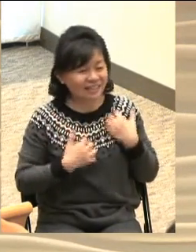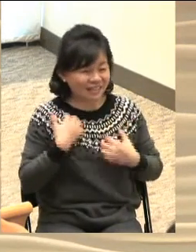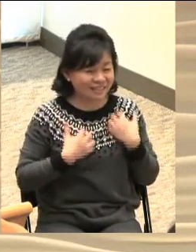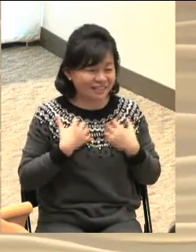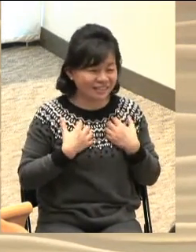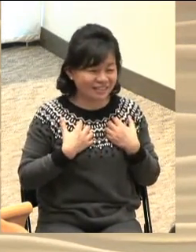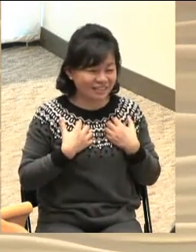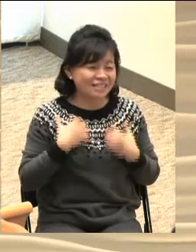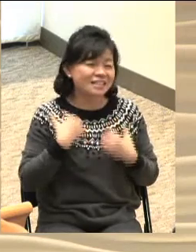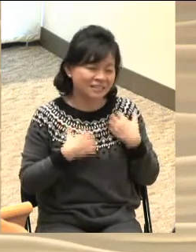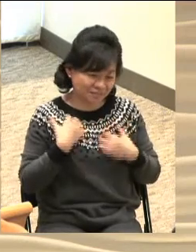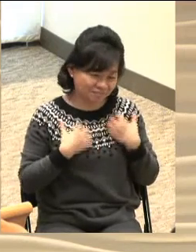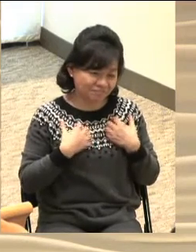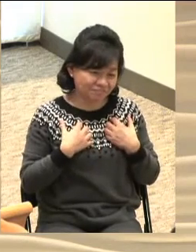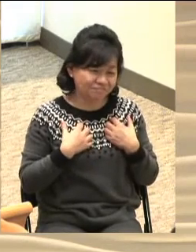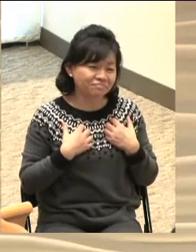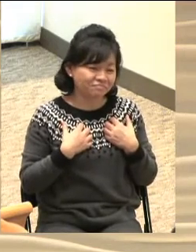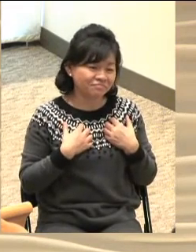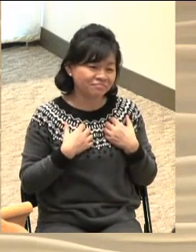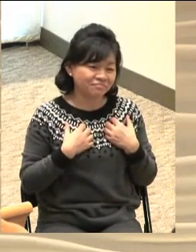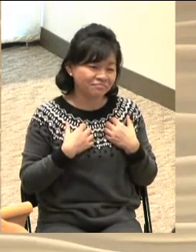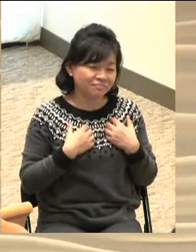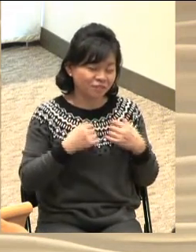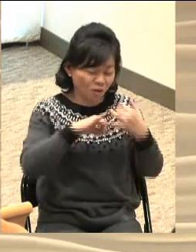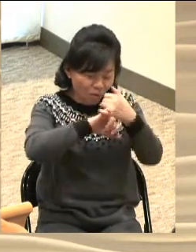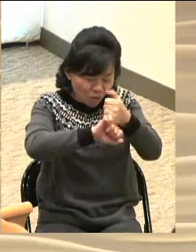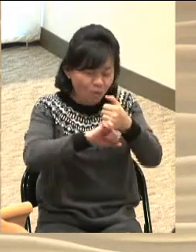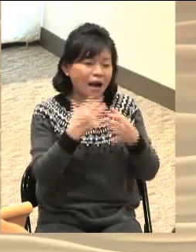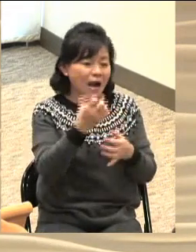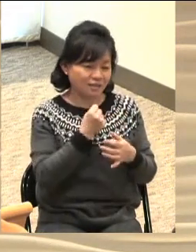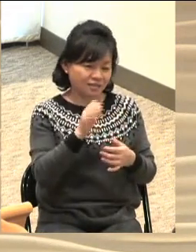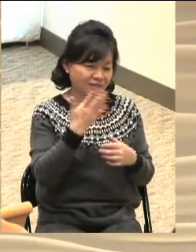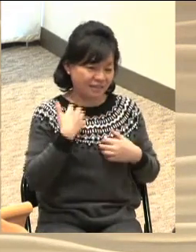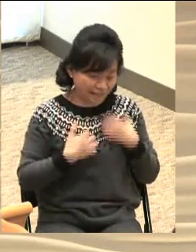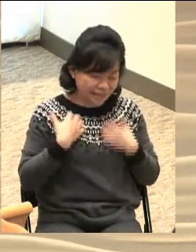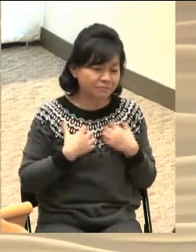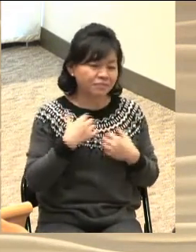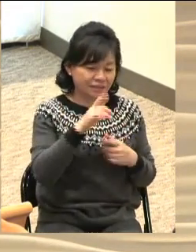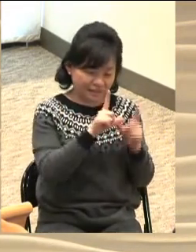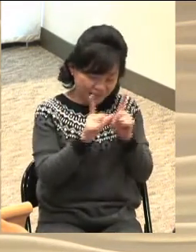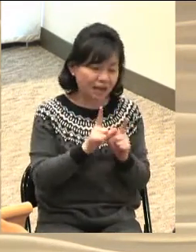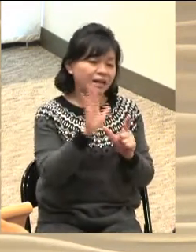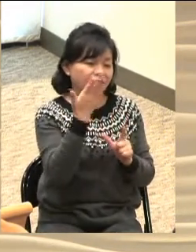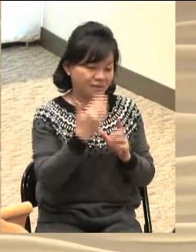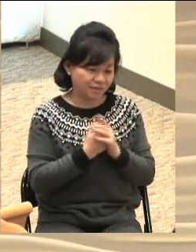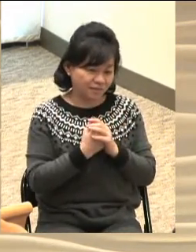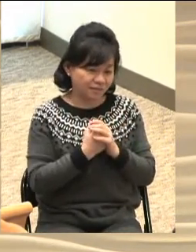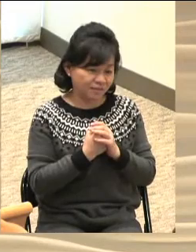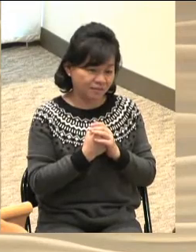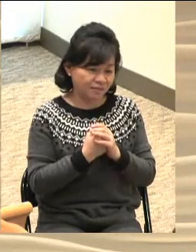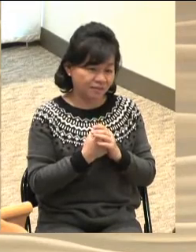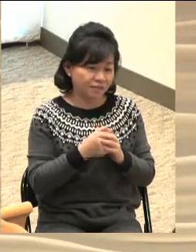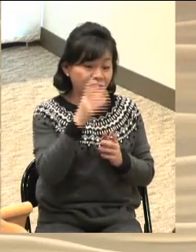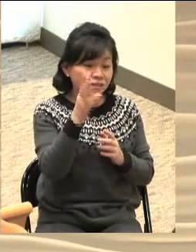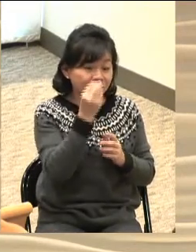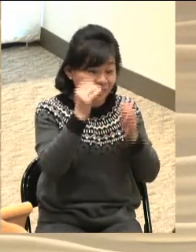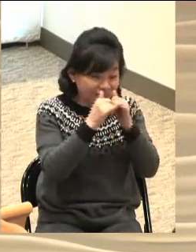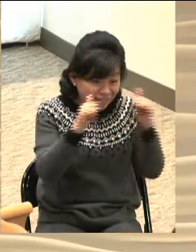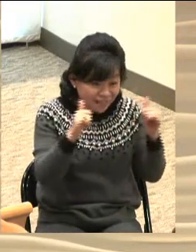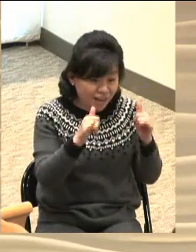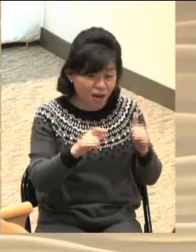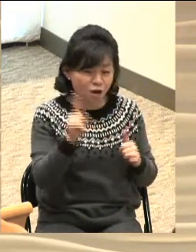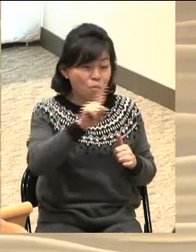기쁨이죠 한글 성경에는 정확히 기쁨이라고 번역해놓고 있습니다 성도가 누리는 기쁨의 근원은